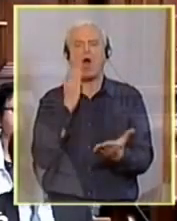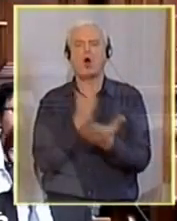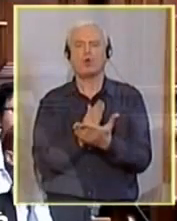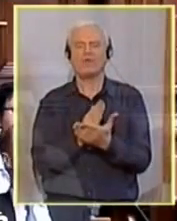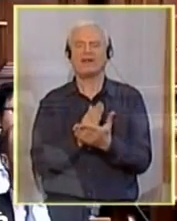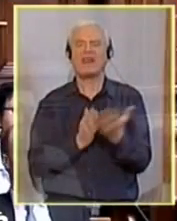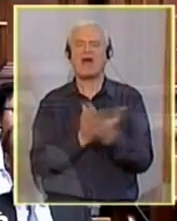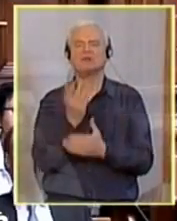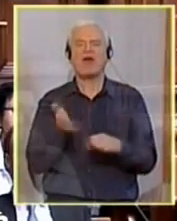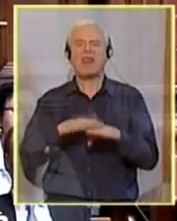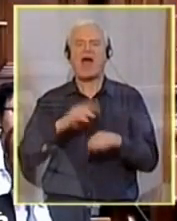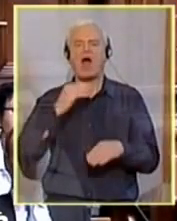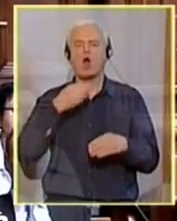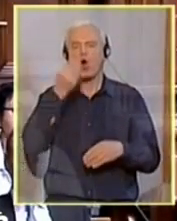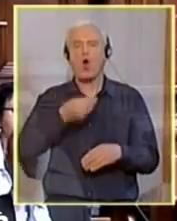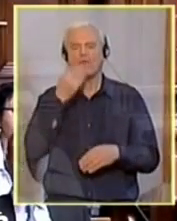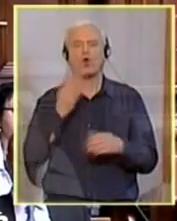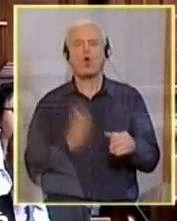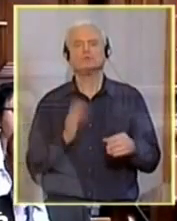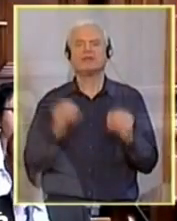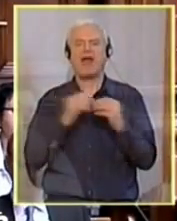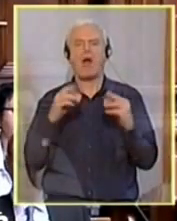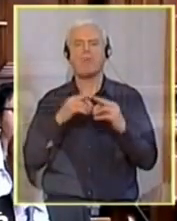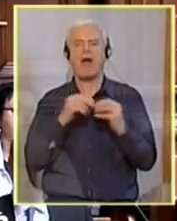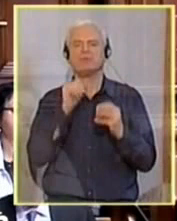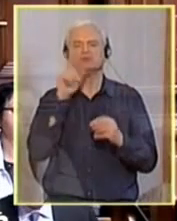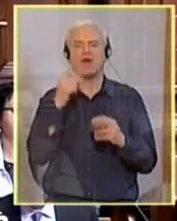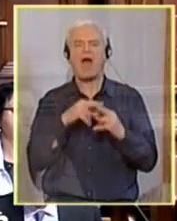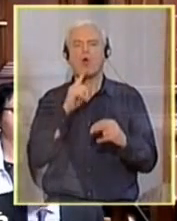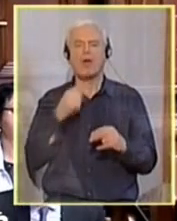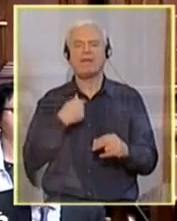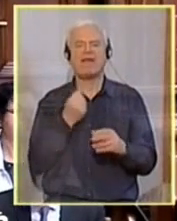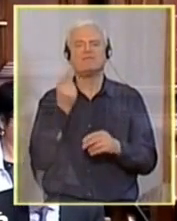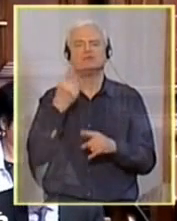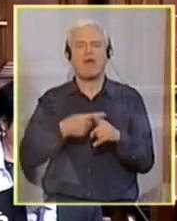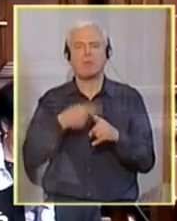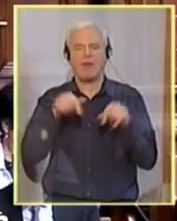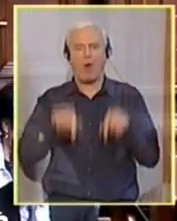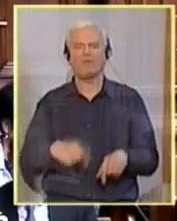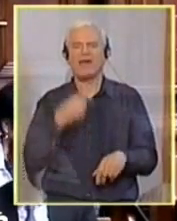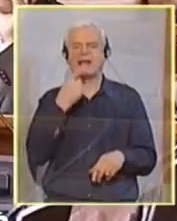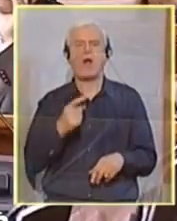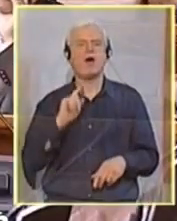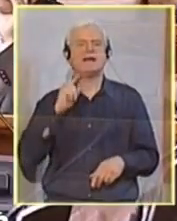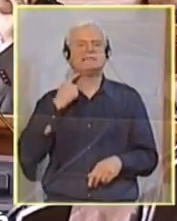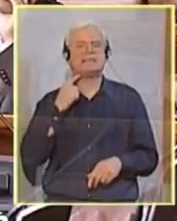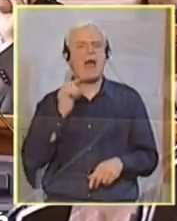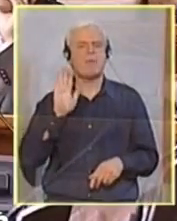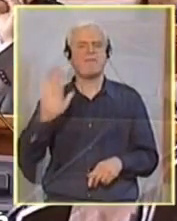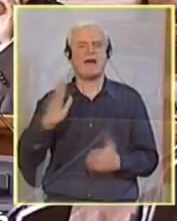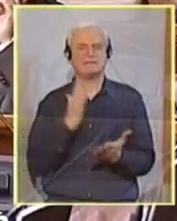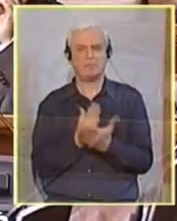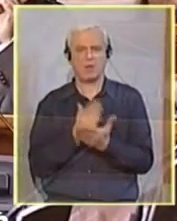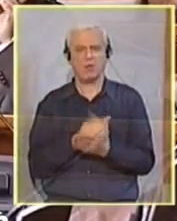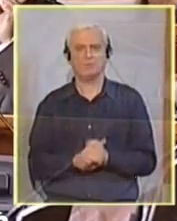gospodina Babića, koji je meni rekao više puta ovde, sram vas bilo. I